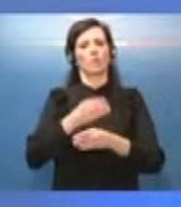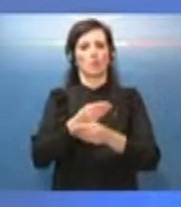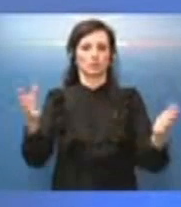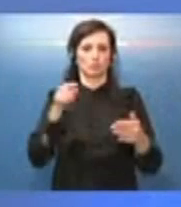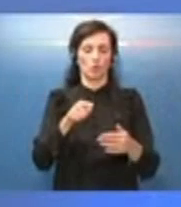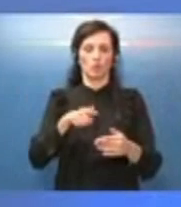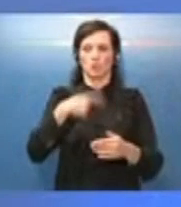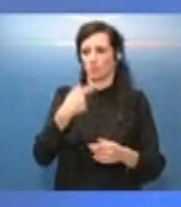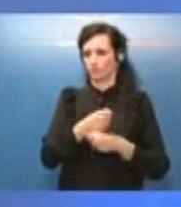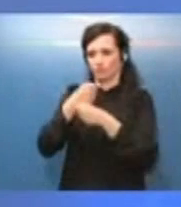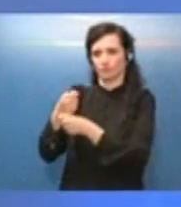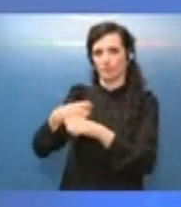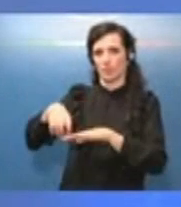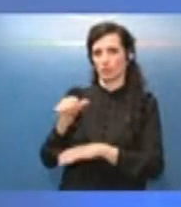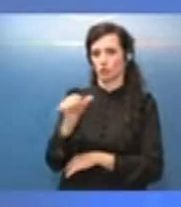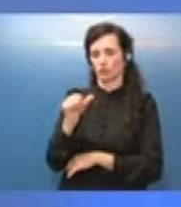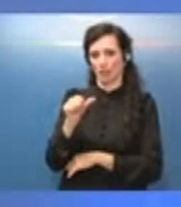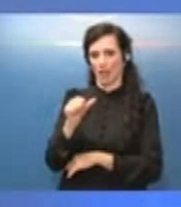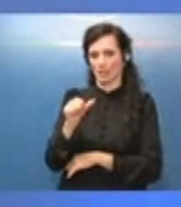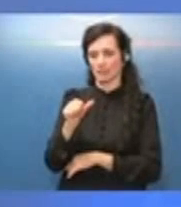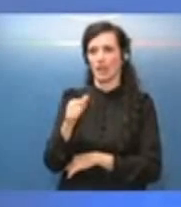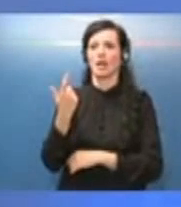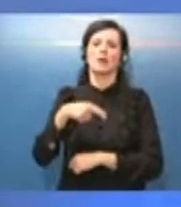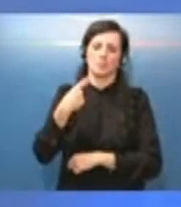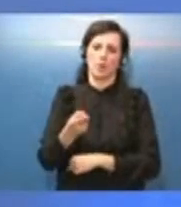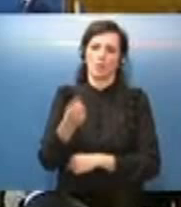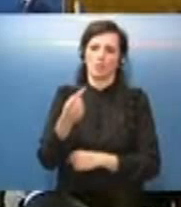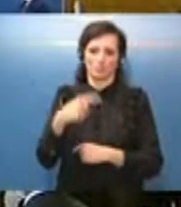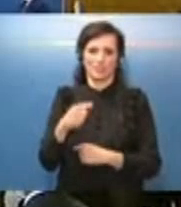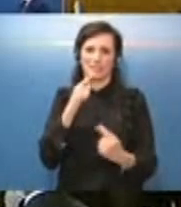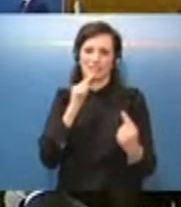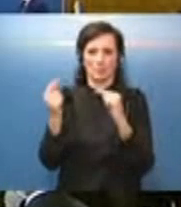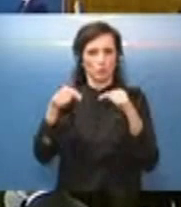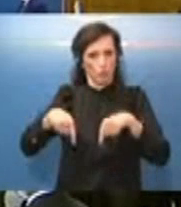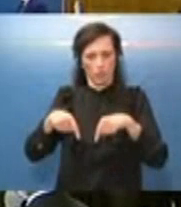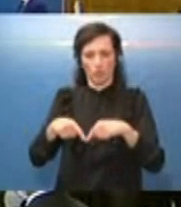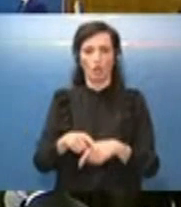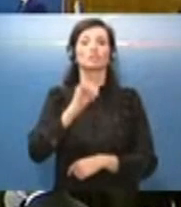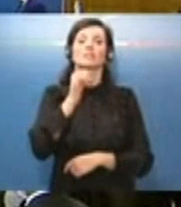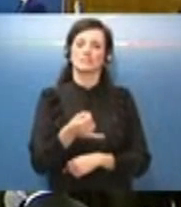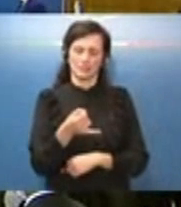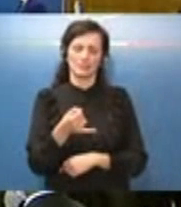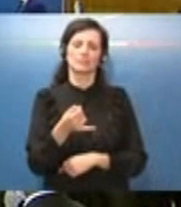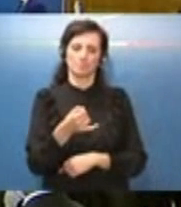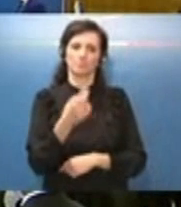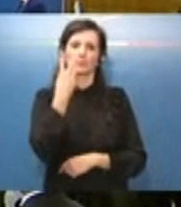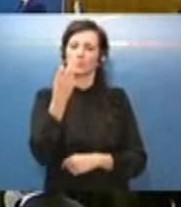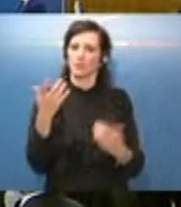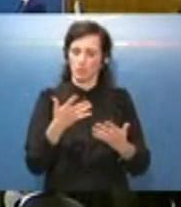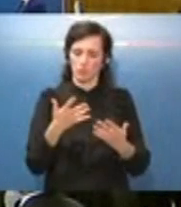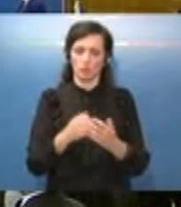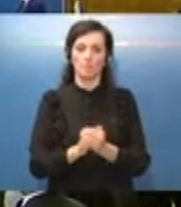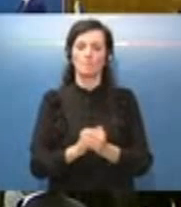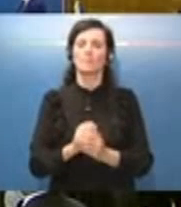stato della discussione su questo oggi. Sì, il percorso sarà il seguente. Il primo passaggio